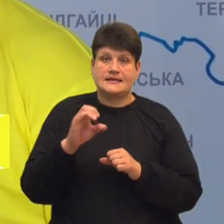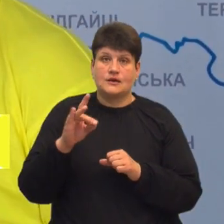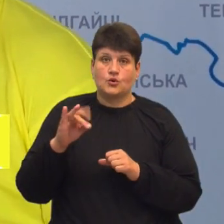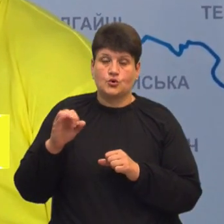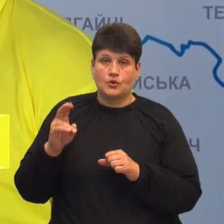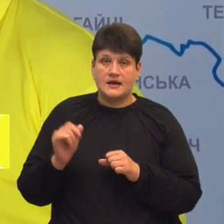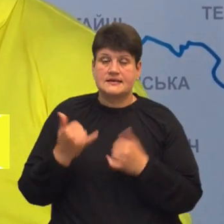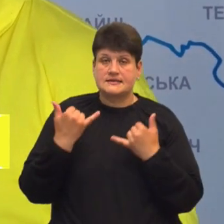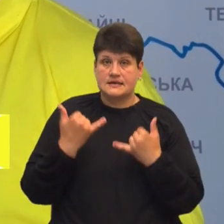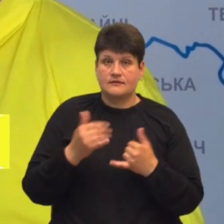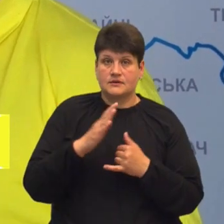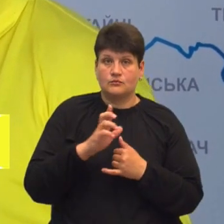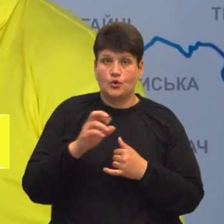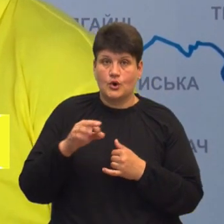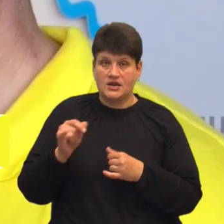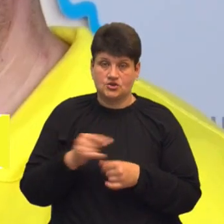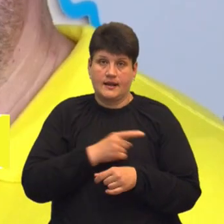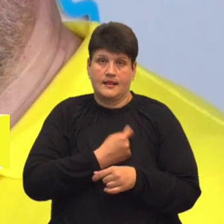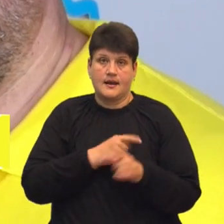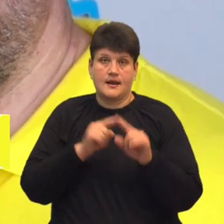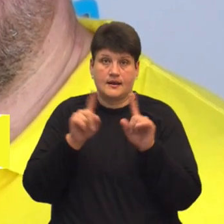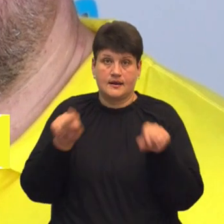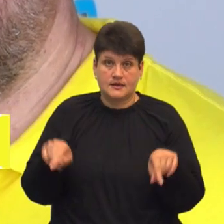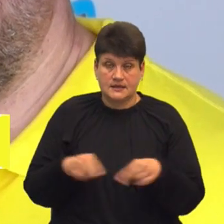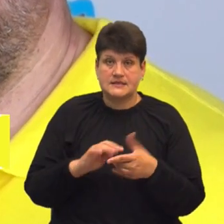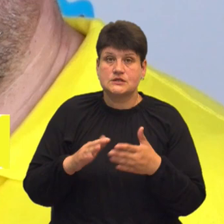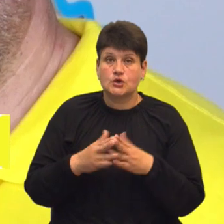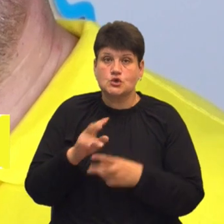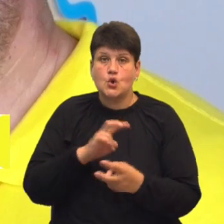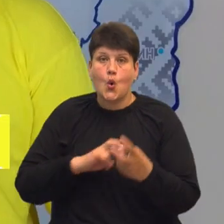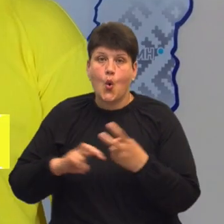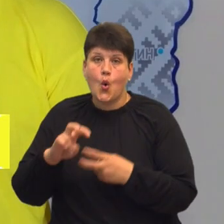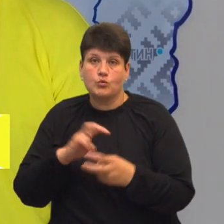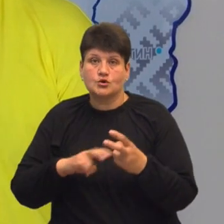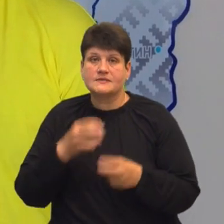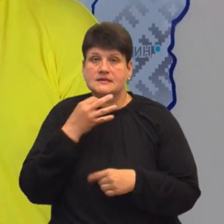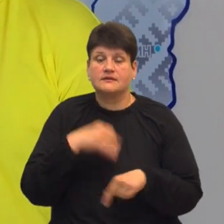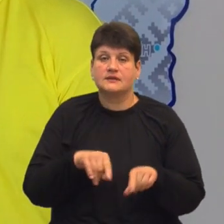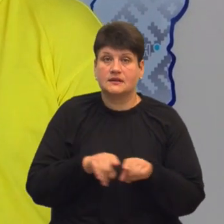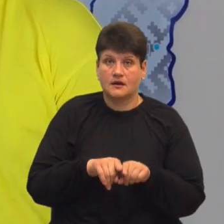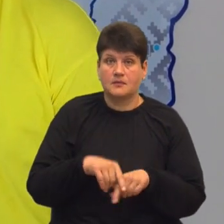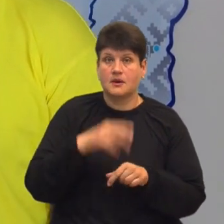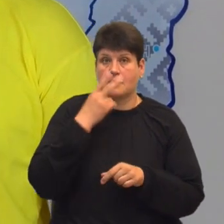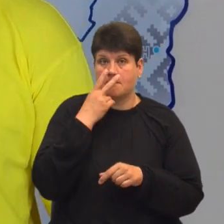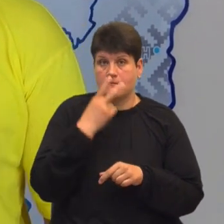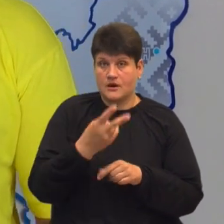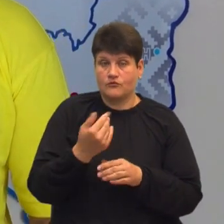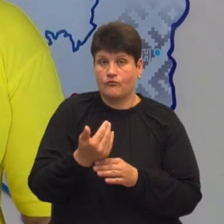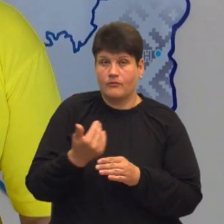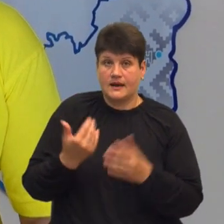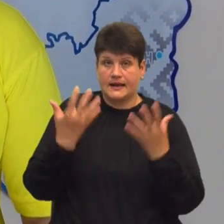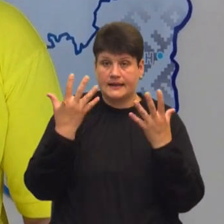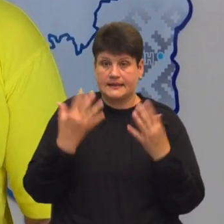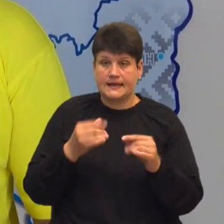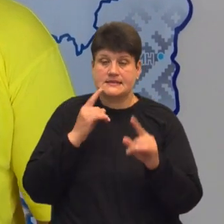Володимир Болєщук перебуває на лікарняному. Ситуацію з обшуками прокоментував так. Ми бачимо, що вперед день сесії, адже ми